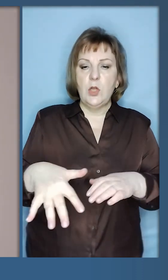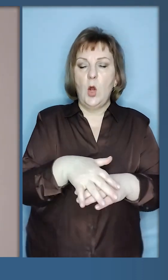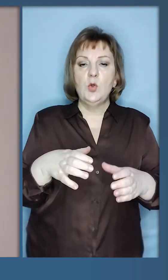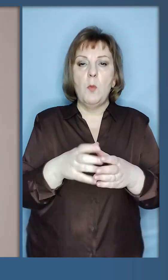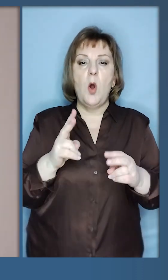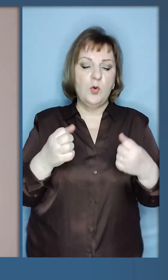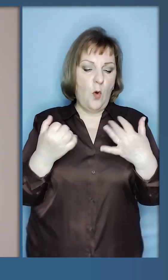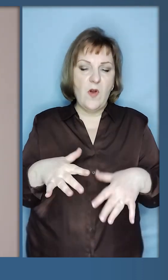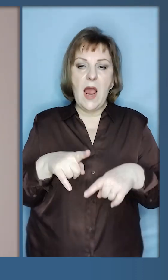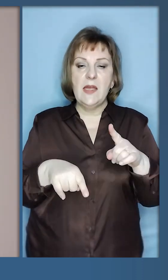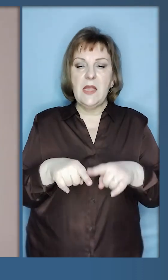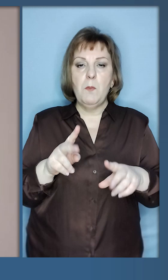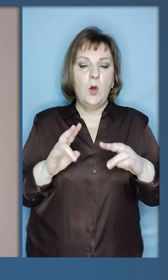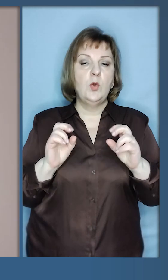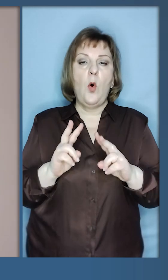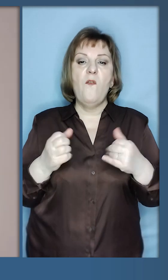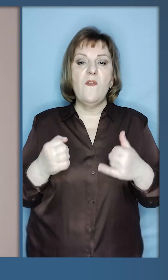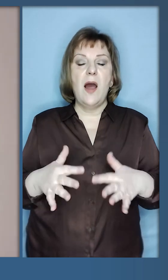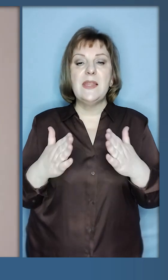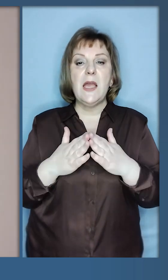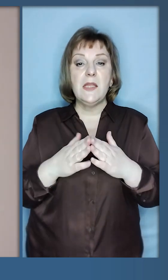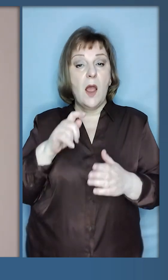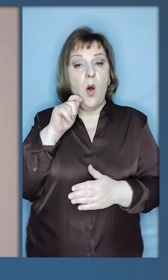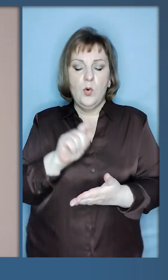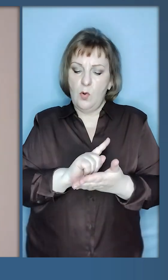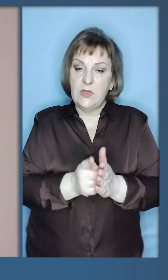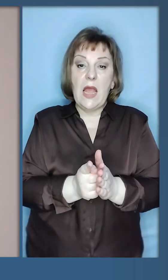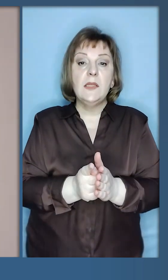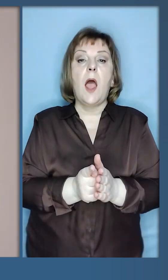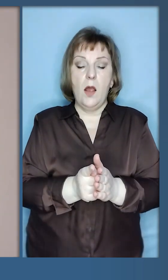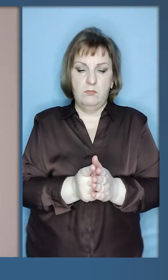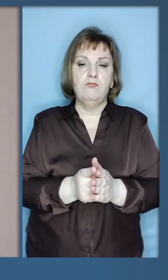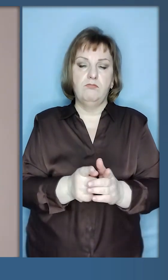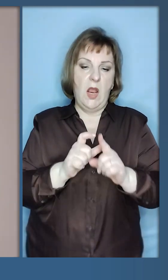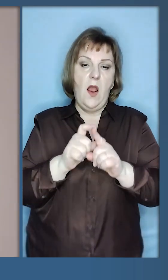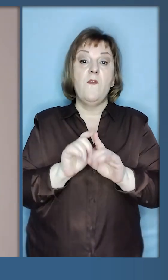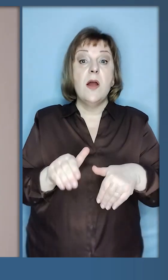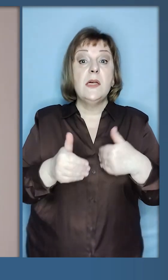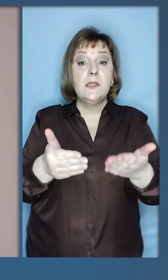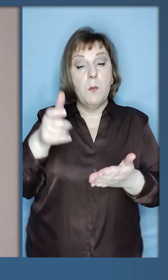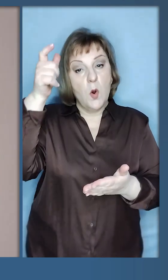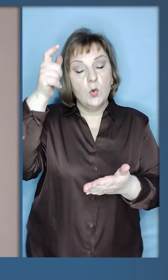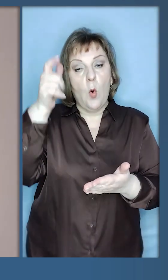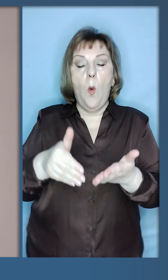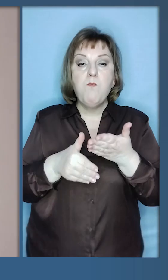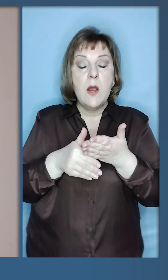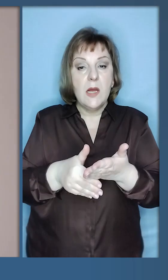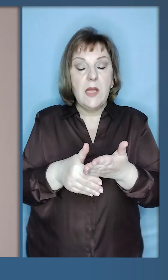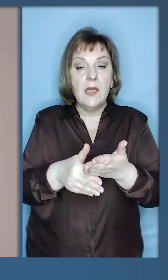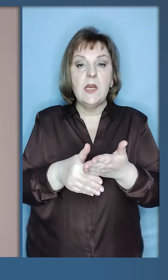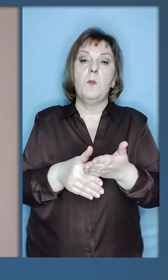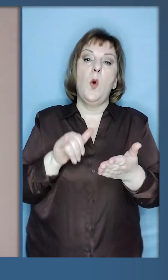суспільстві, хто втратив близьких, хто втратив дім, Україна нехай нам відгукнулася і запропонувала Туреччині